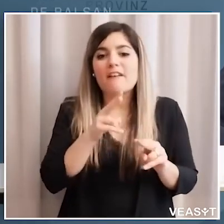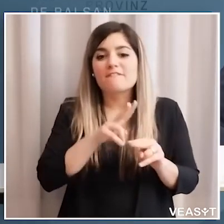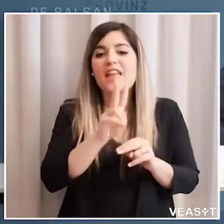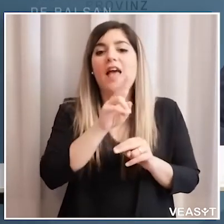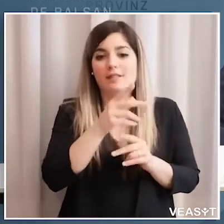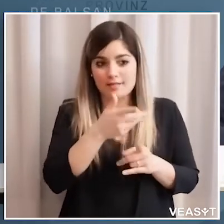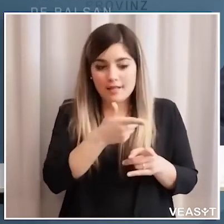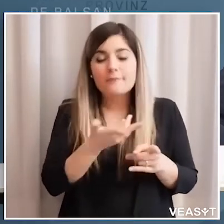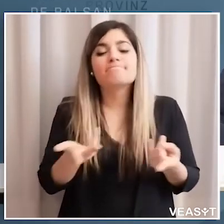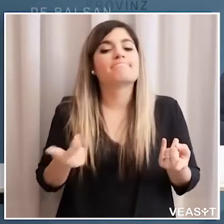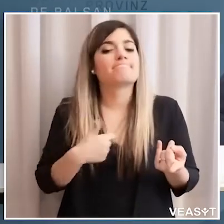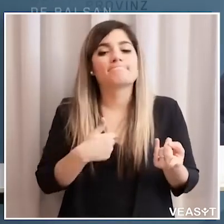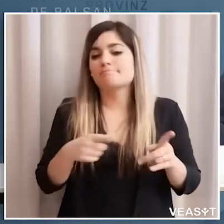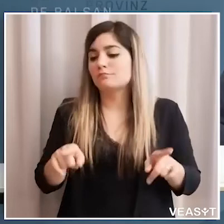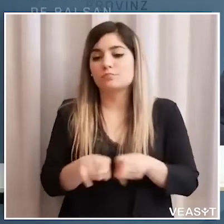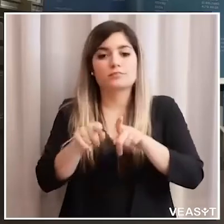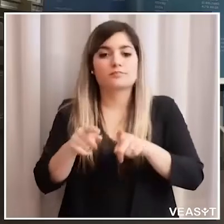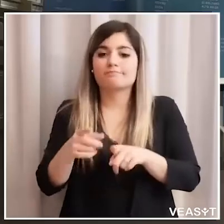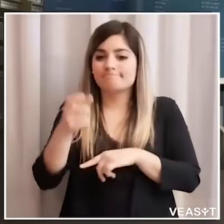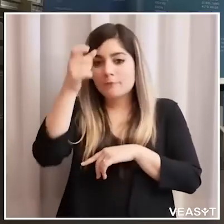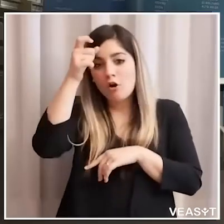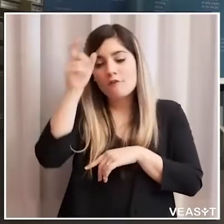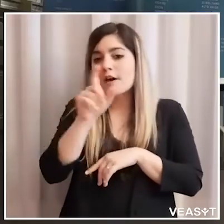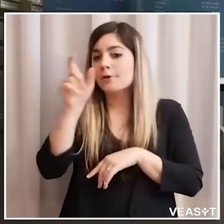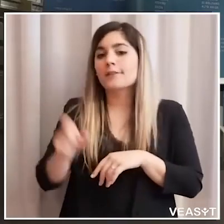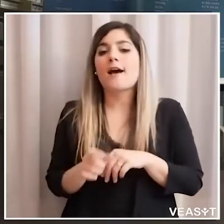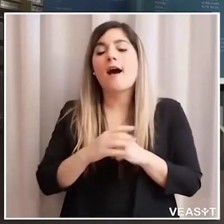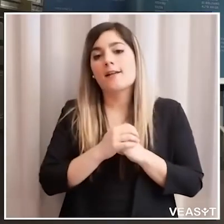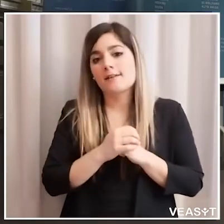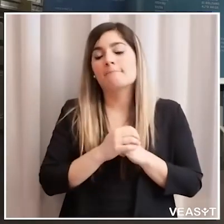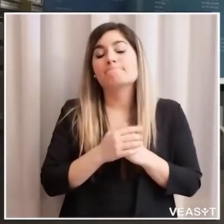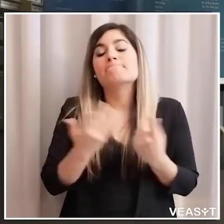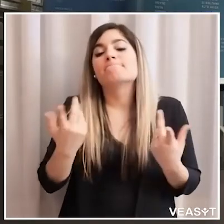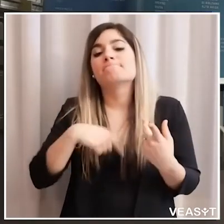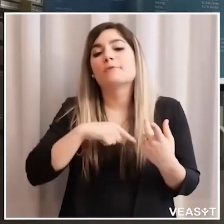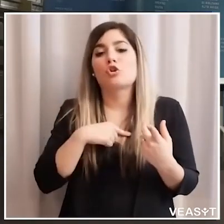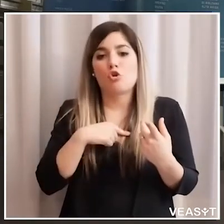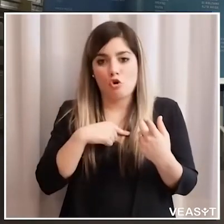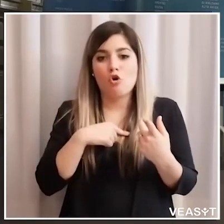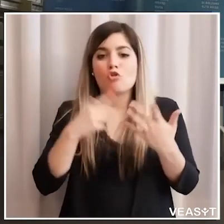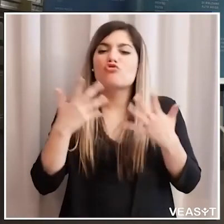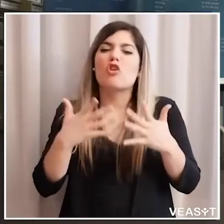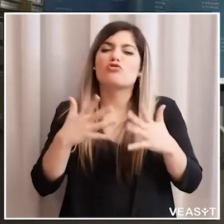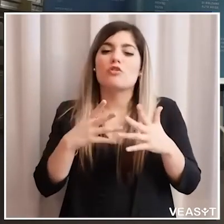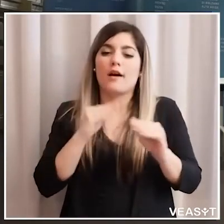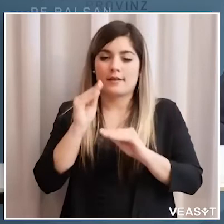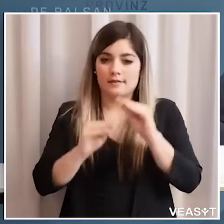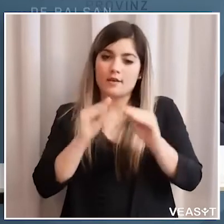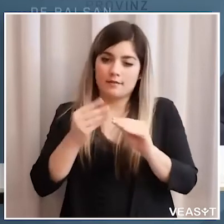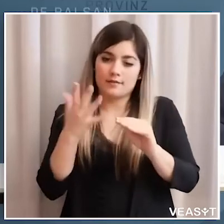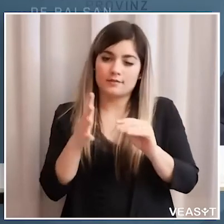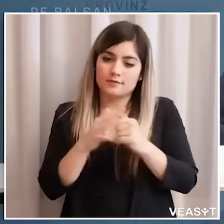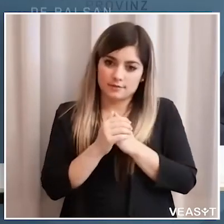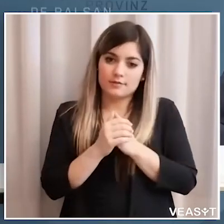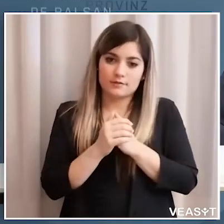io ovviamente faccio la stessa cosa col governo in Italia e noi abbiamo già fatto le richieste